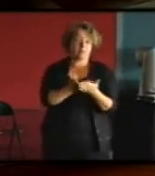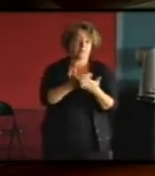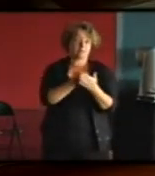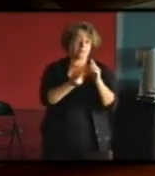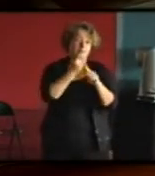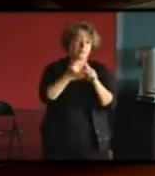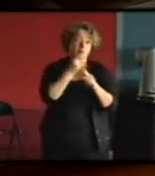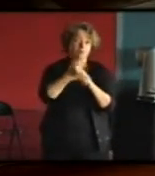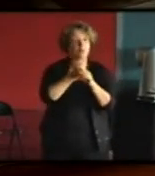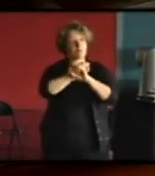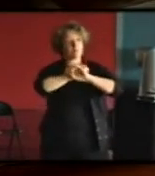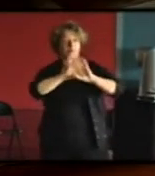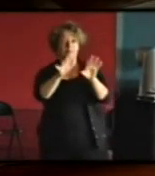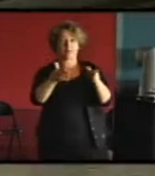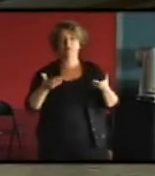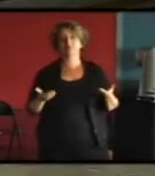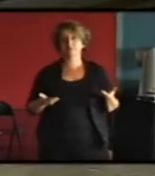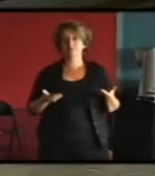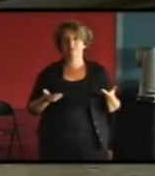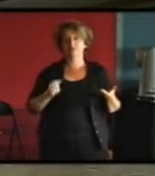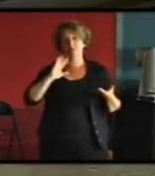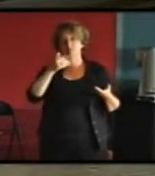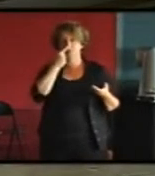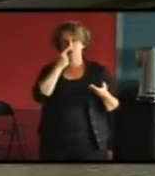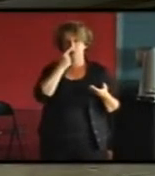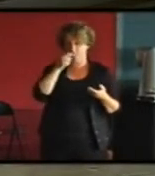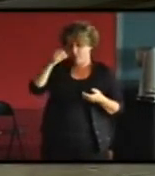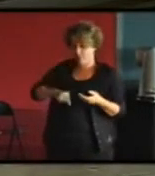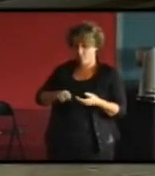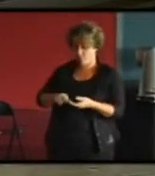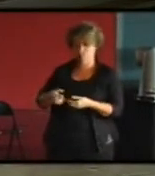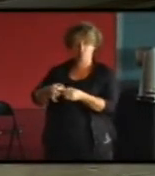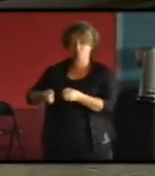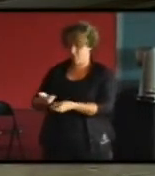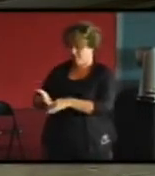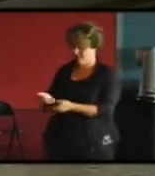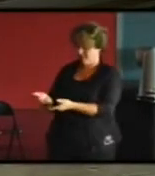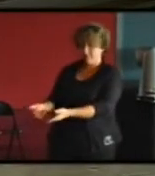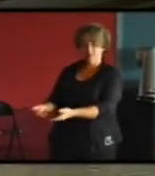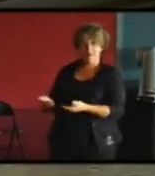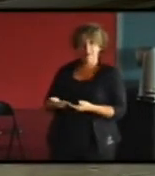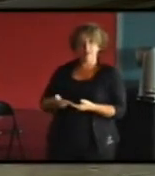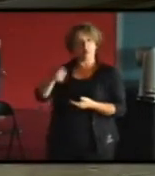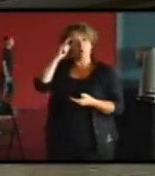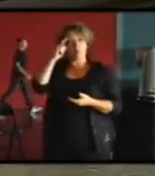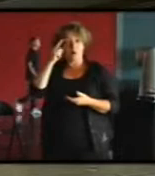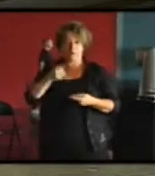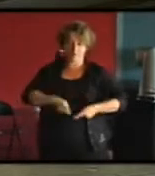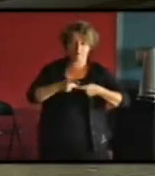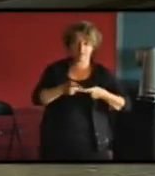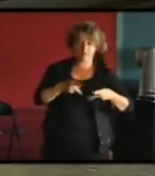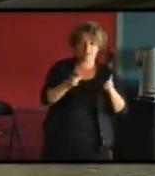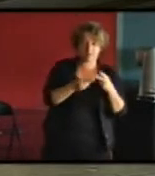extrêmement importante et donc c'est pour ça que ça suppose d'avoir des solutions qui sont capables d'allier le confort d'hiver et le confort d'été